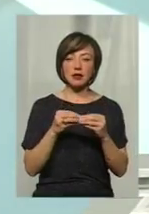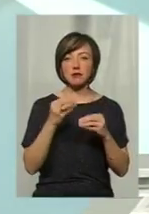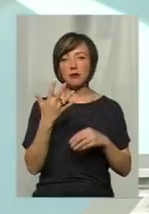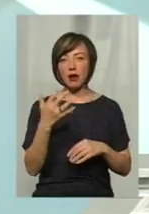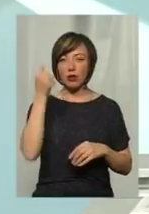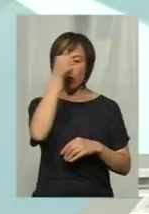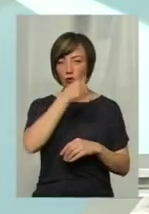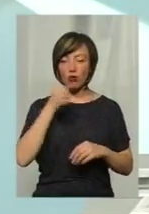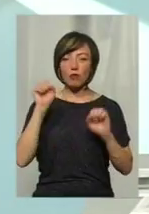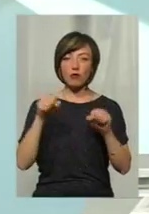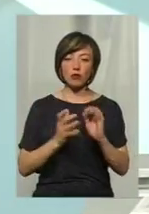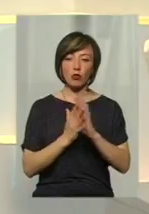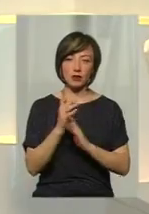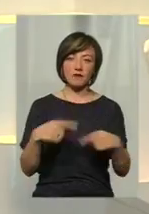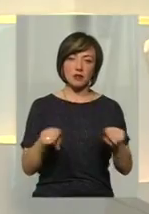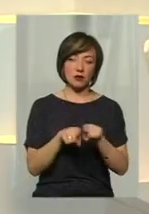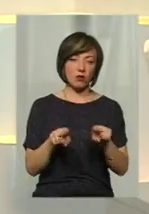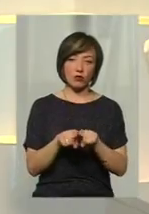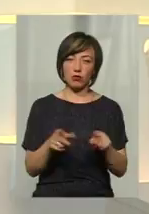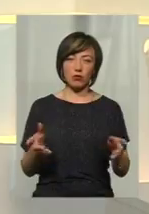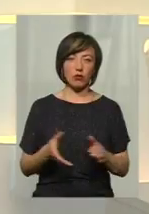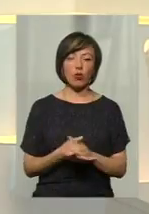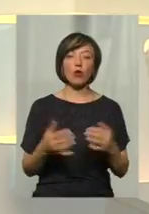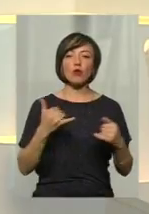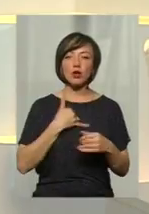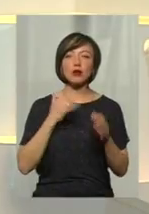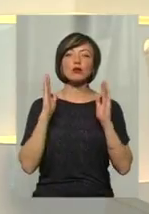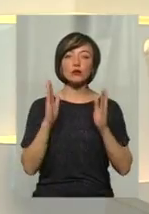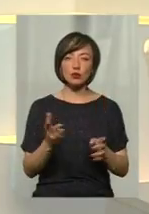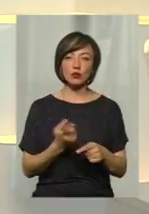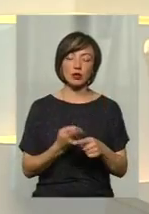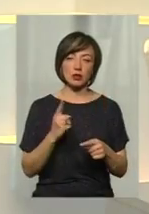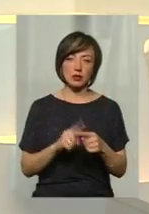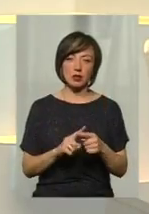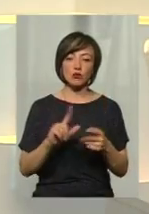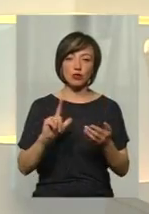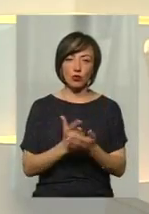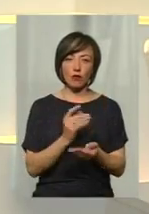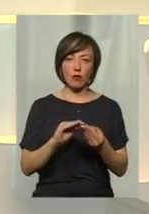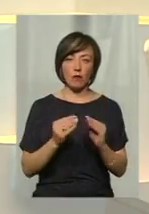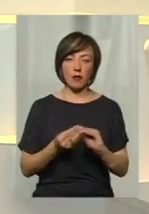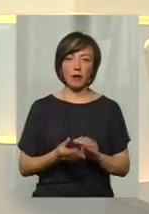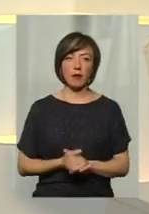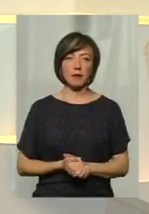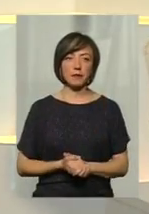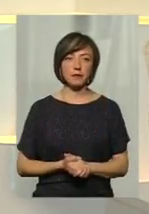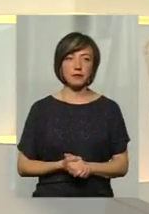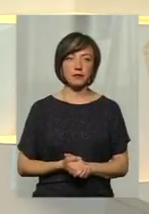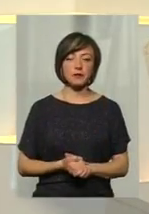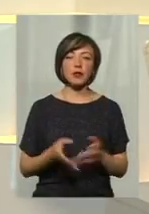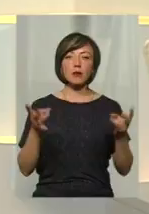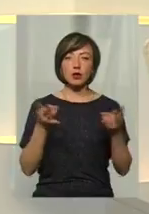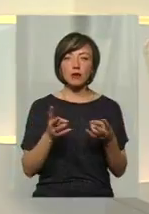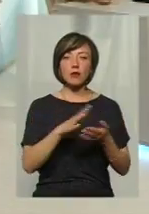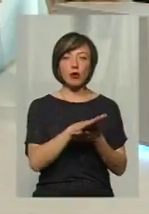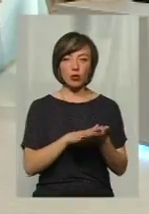5 може прорости все рівно. І в нас буде знову ж проблема. Потрібно тоді